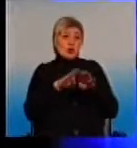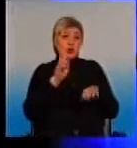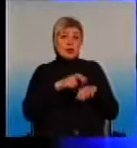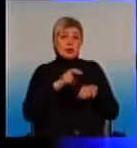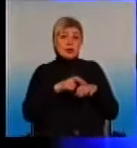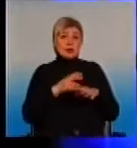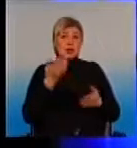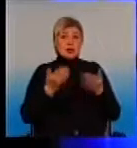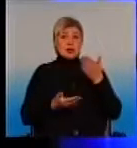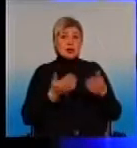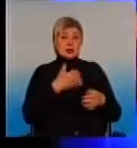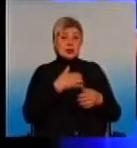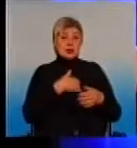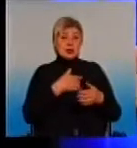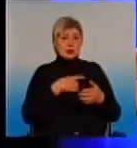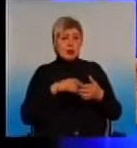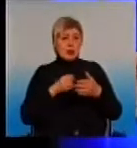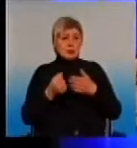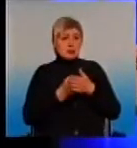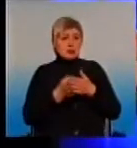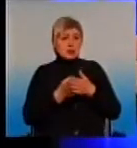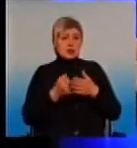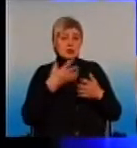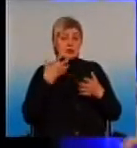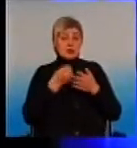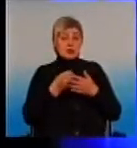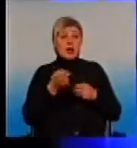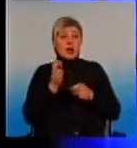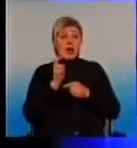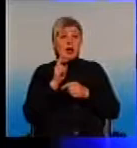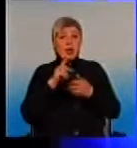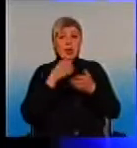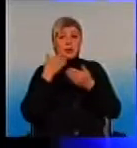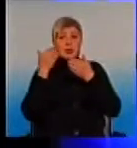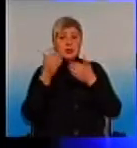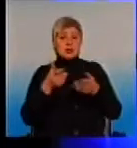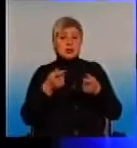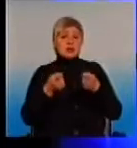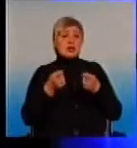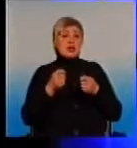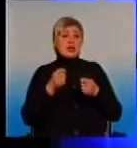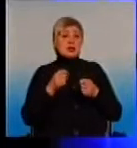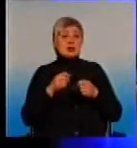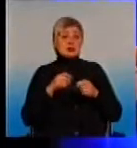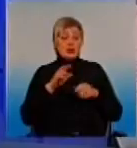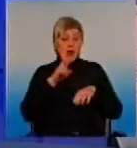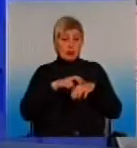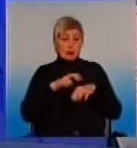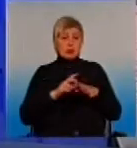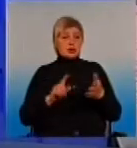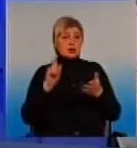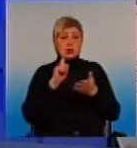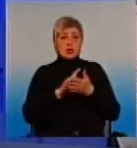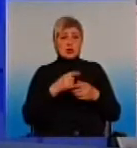вы хотите уже настаивать на своем, обращайтесь в адміністрацию. То есть, естественно, она не имела права такое говорить. Ну, она просто честно